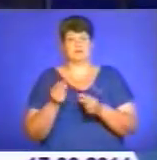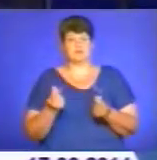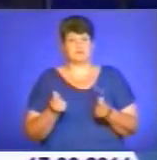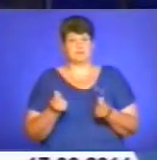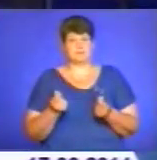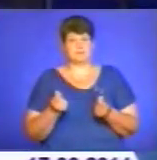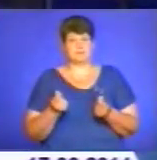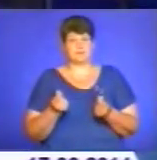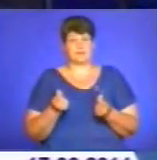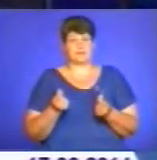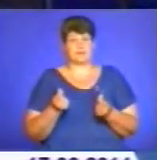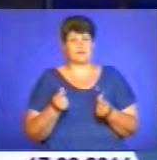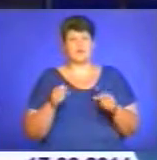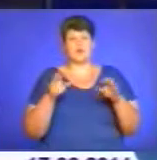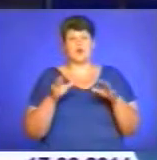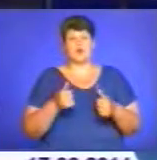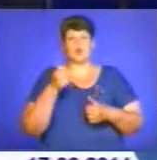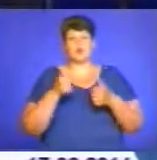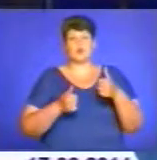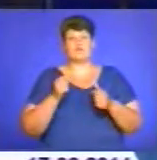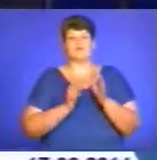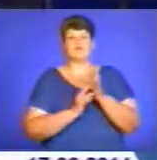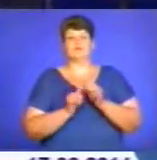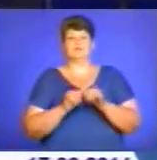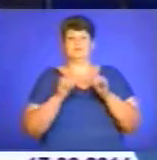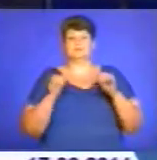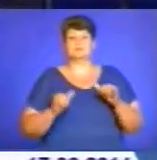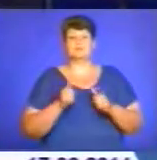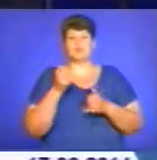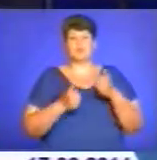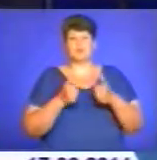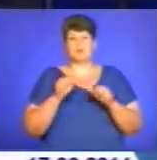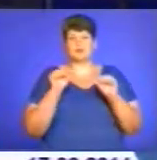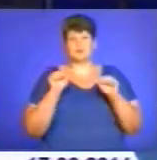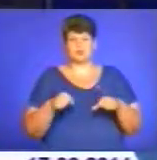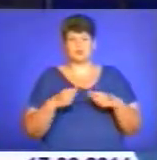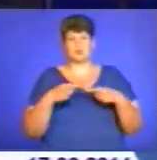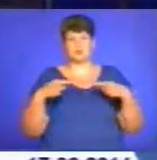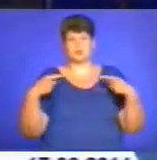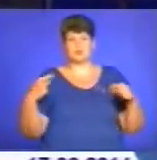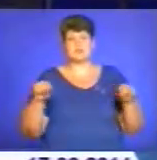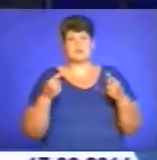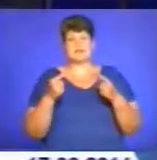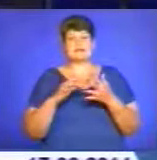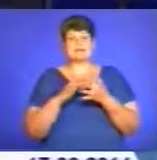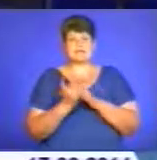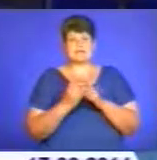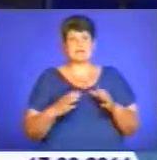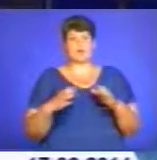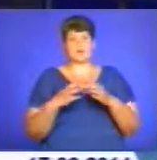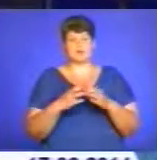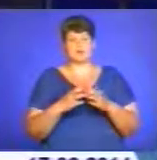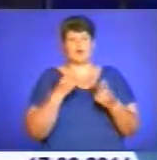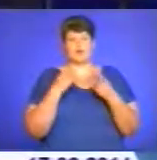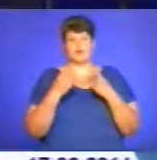Вирішення конкурентно-спроможної рослинницької продукції та створення селянських кооперативів – ці та інші питання обговорили під час робочої поїздки